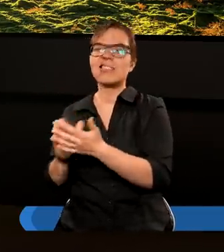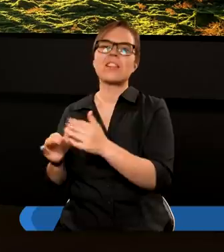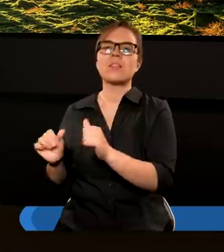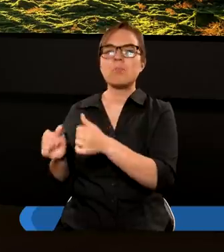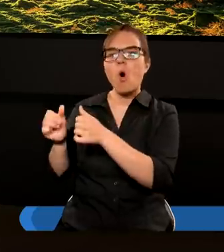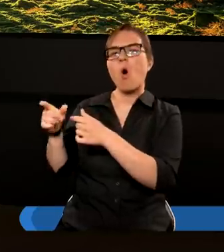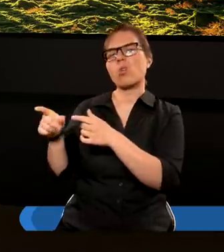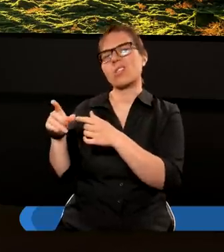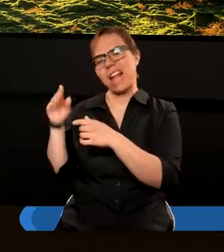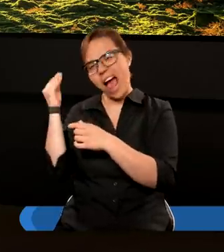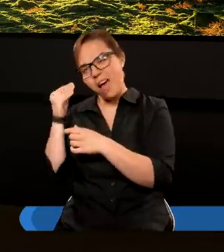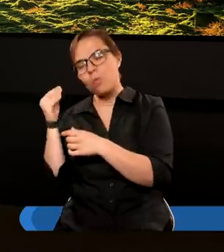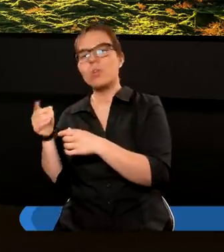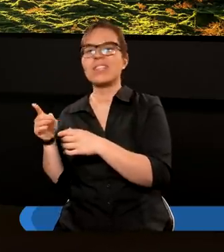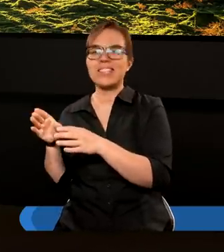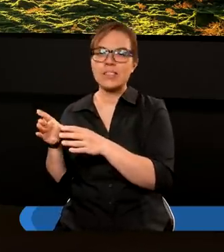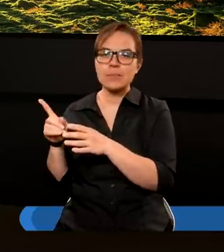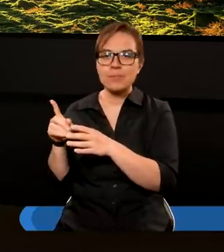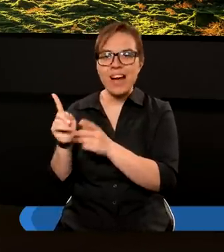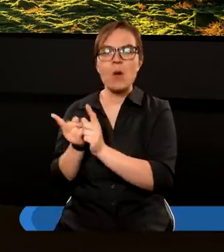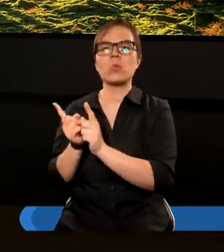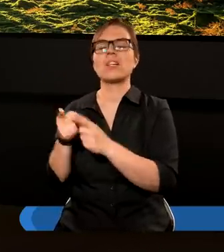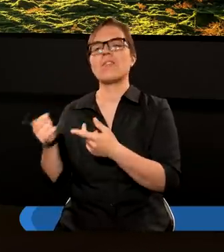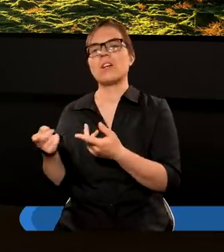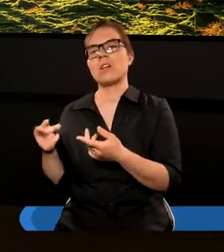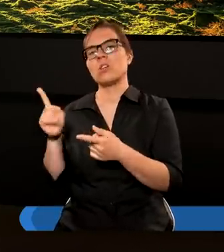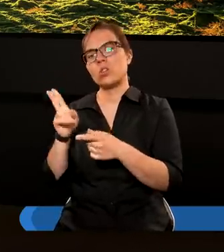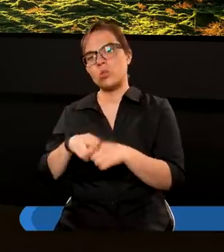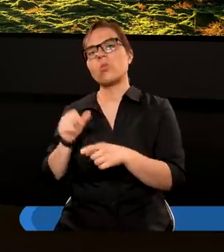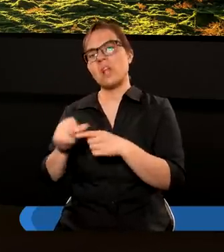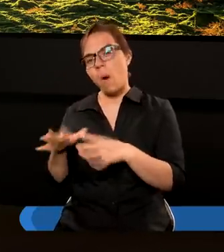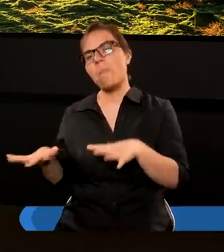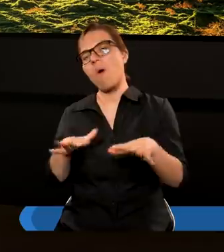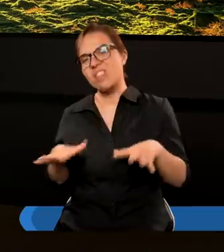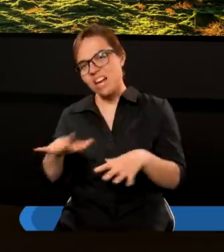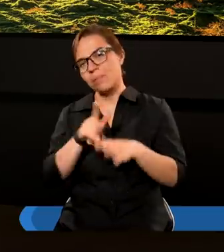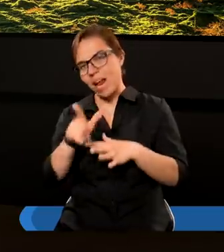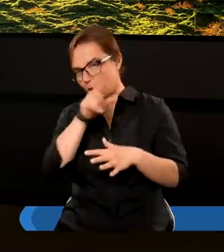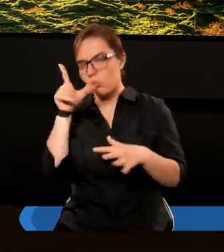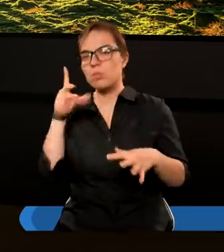nauki, które powszechnie są przyjęte.